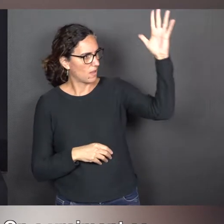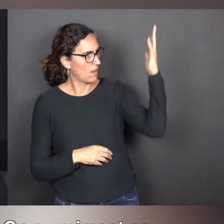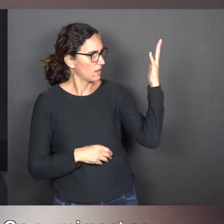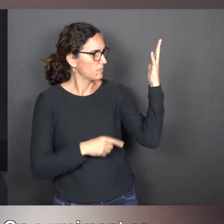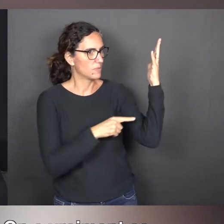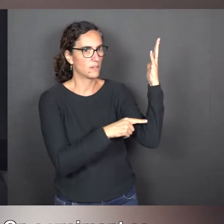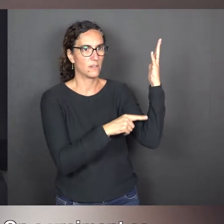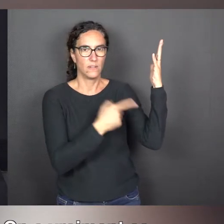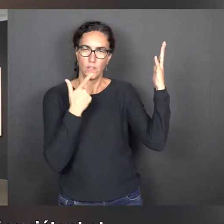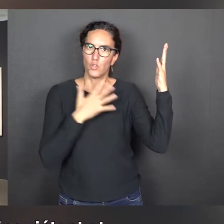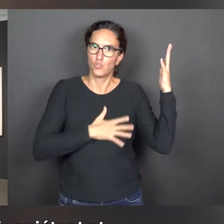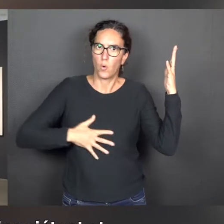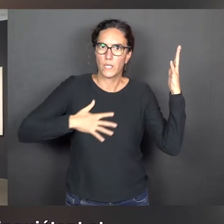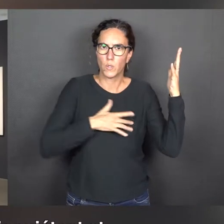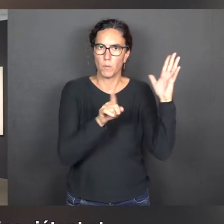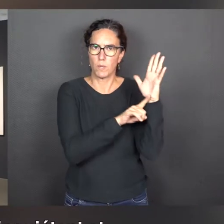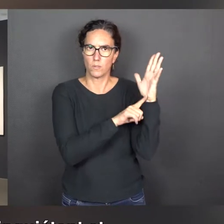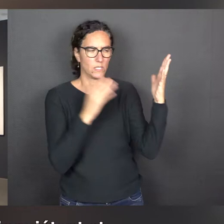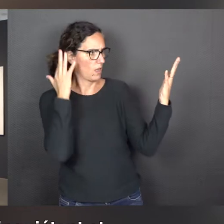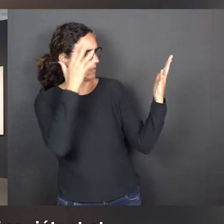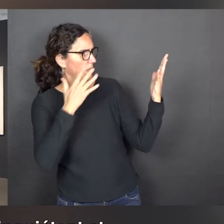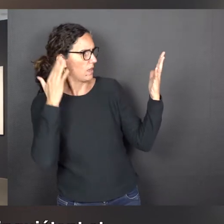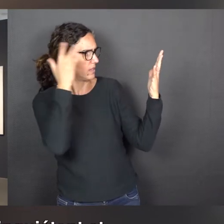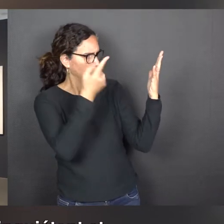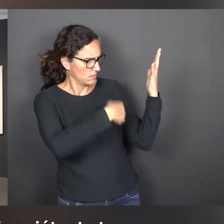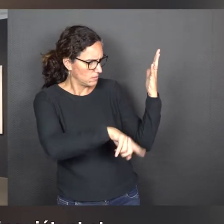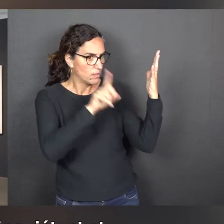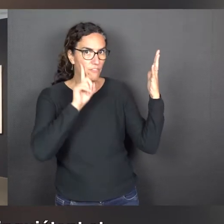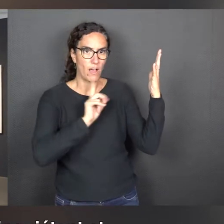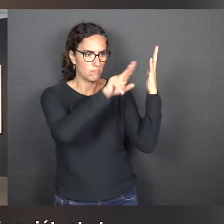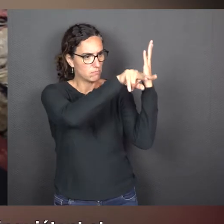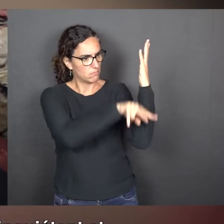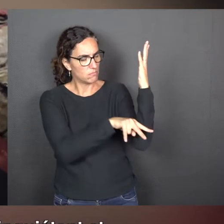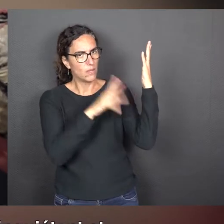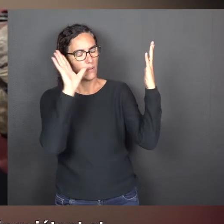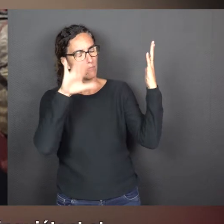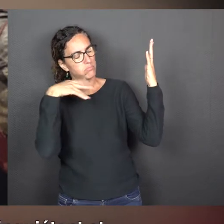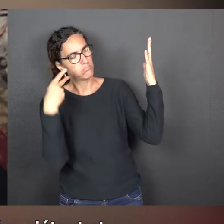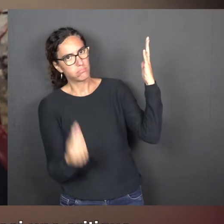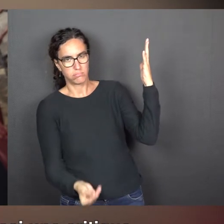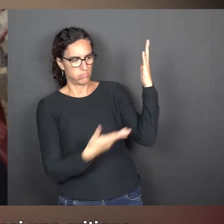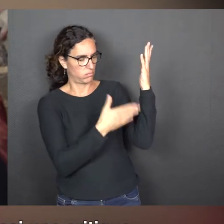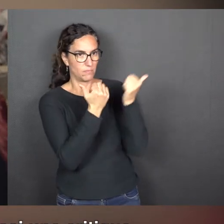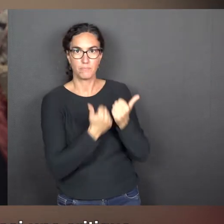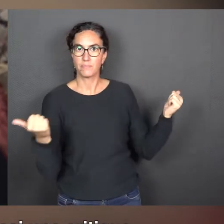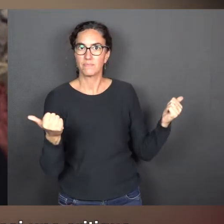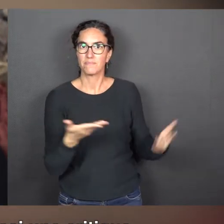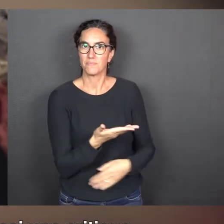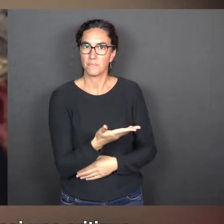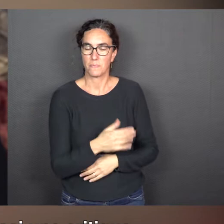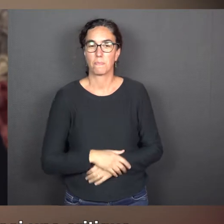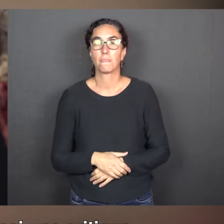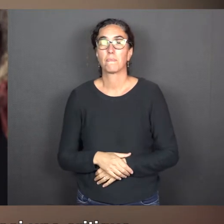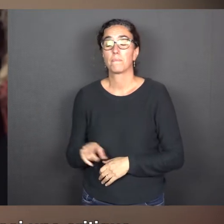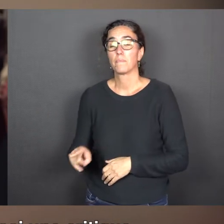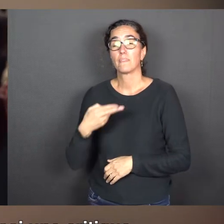très joyeux mais aussi un petit peu inquiétant et cette personne qui semble évanouie. Chez Nikki, il